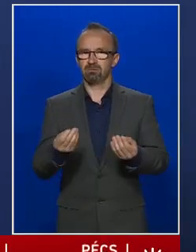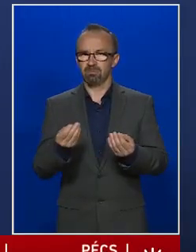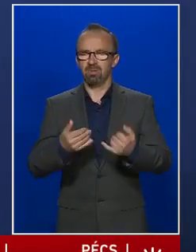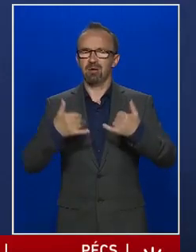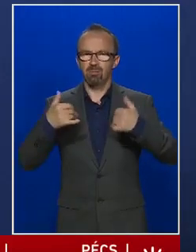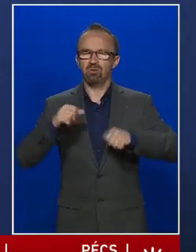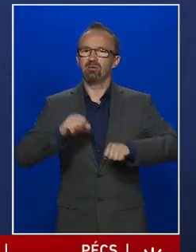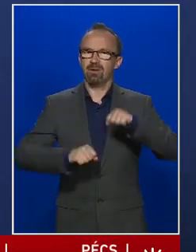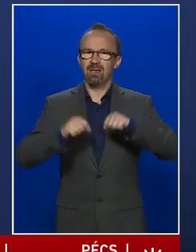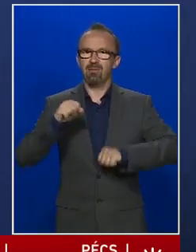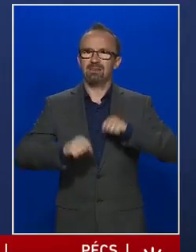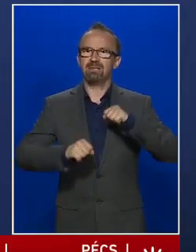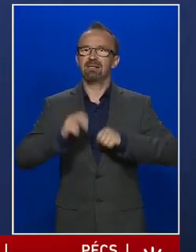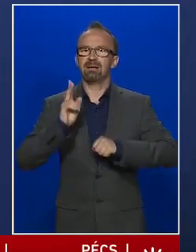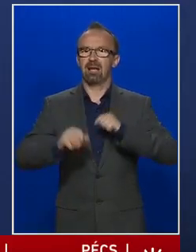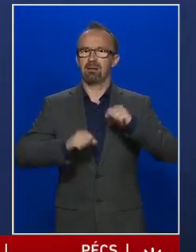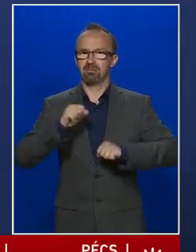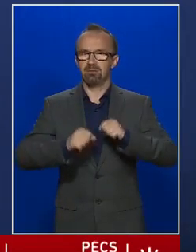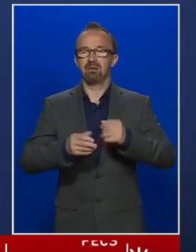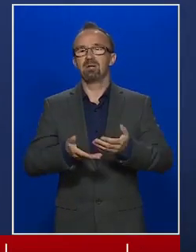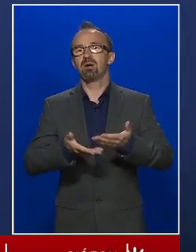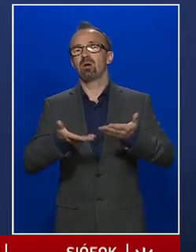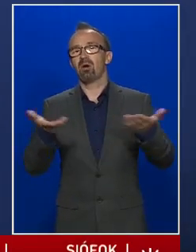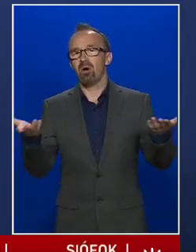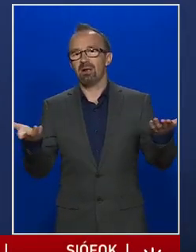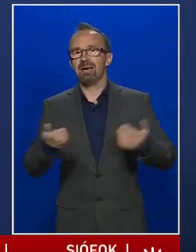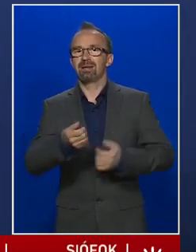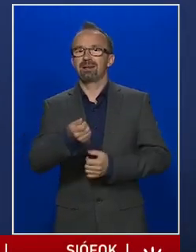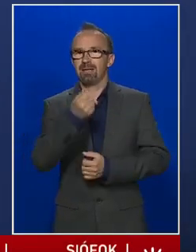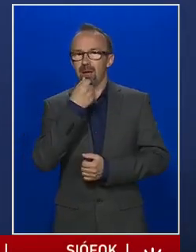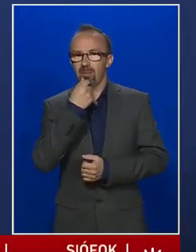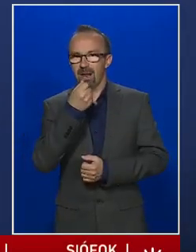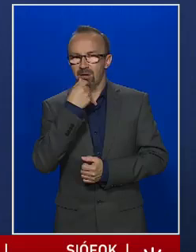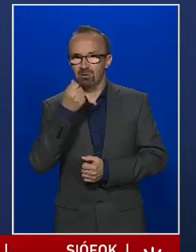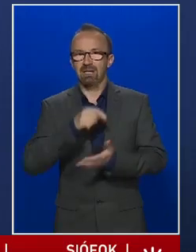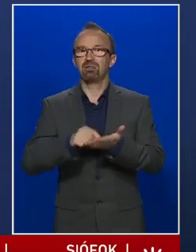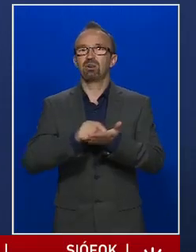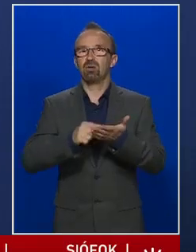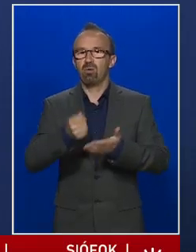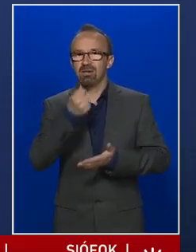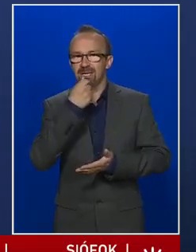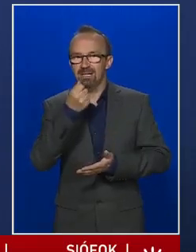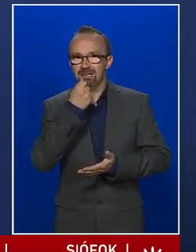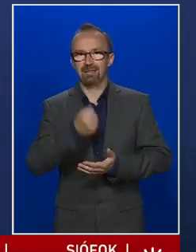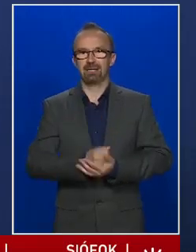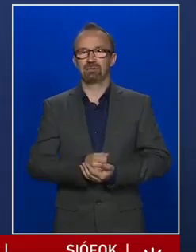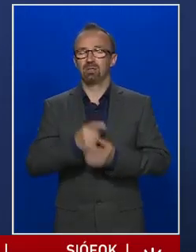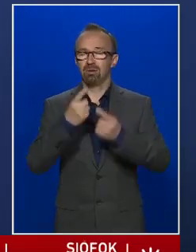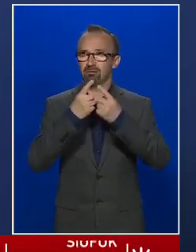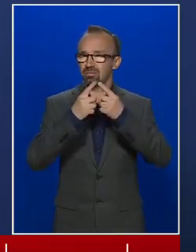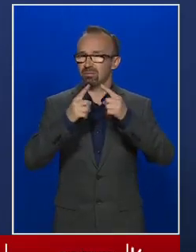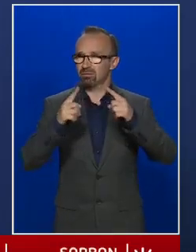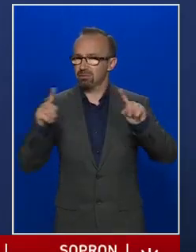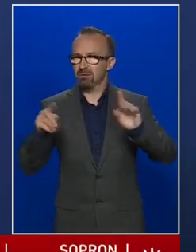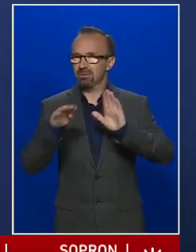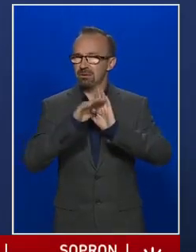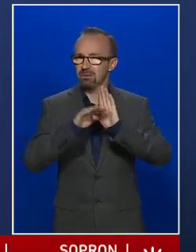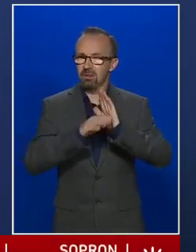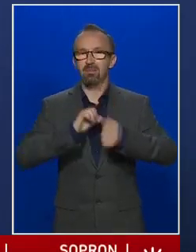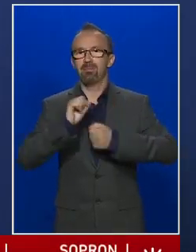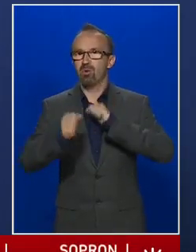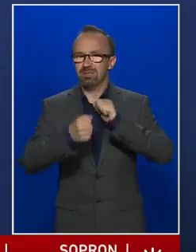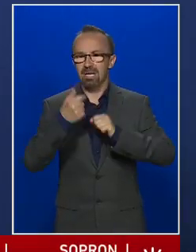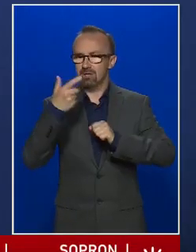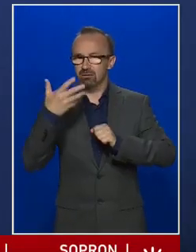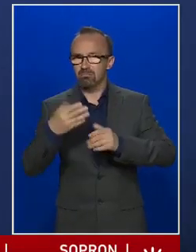fegyelmezetnek kell lenni, akár a táplálkozást, gyógyszer szedést, és minden mozgást,